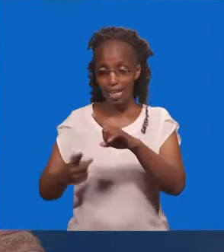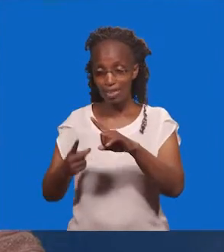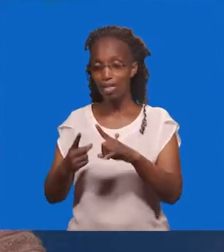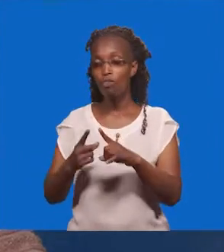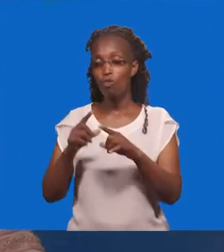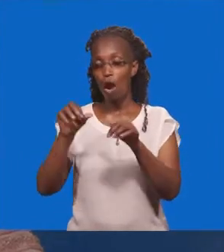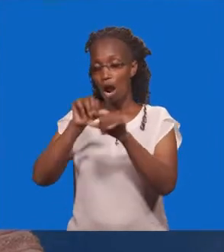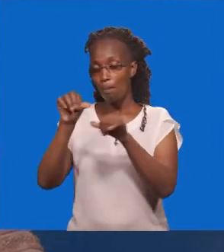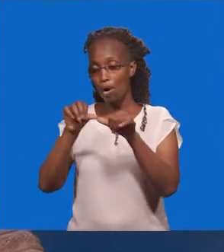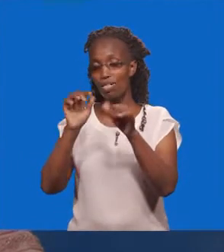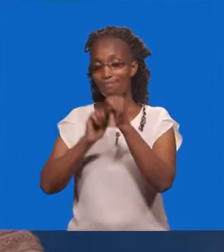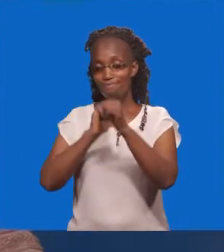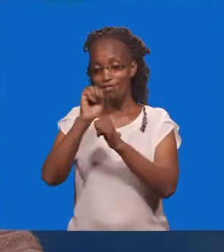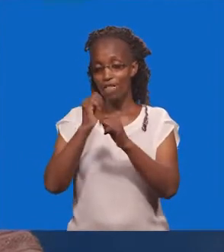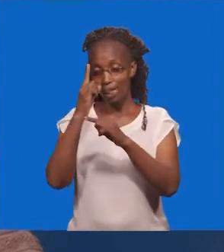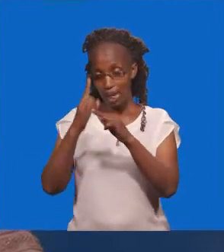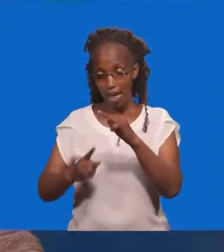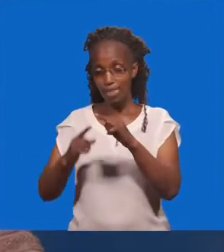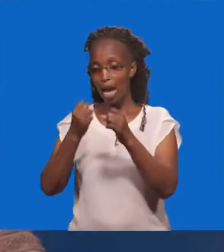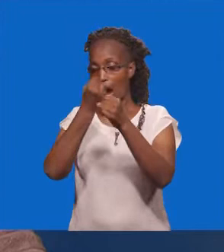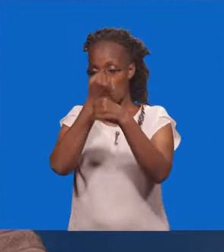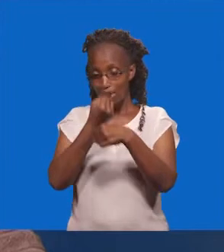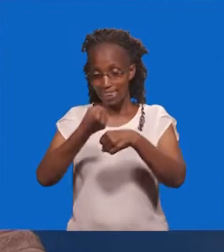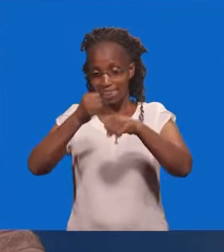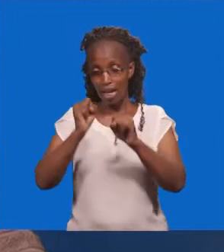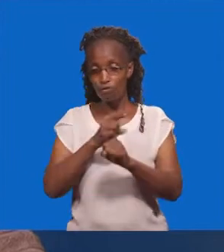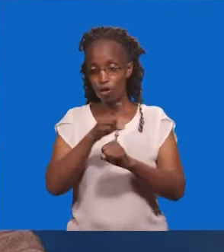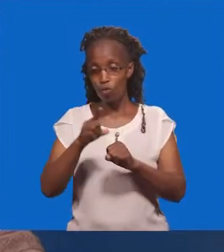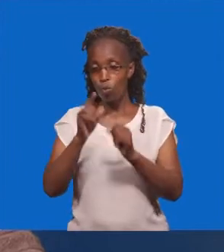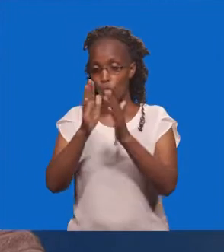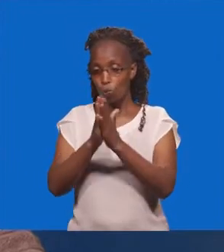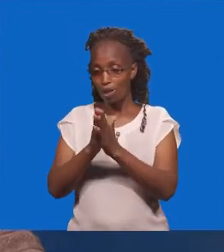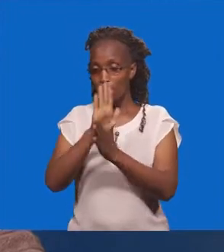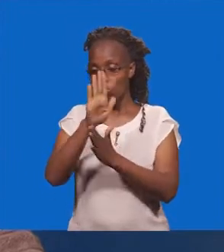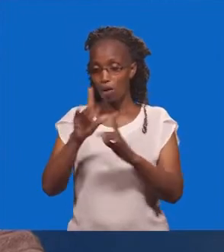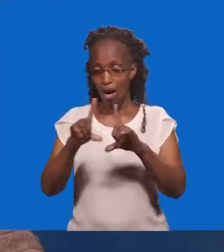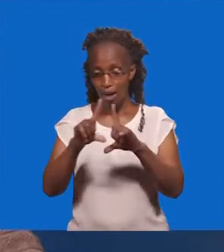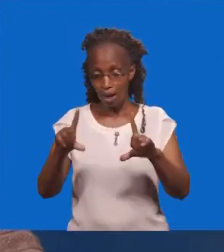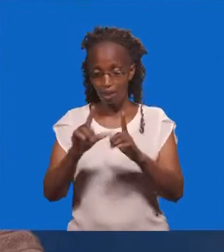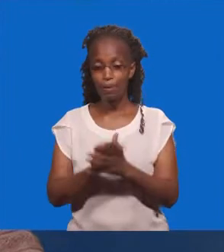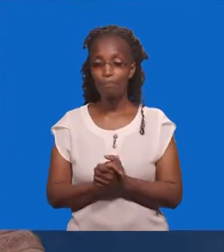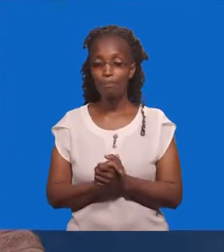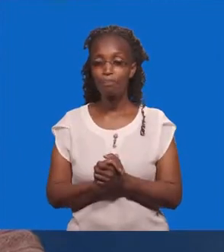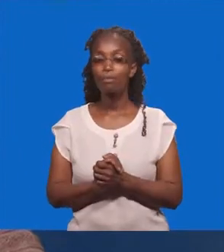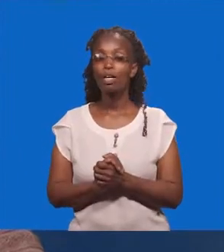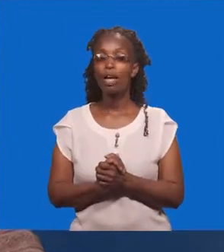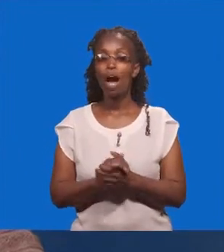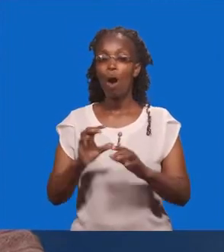chamiaka kumina mitano Nami nitakuokuwa wewe Na mungji huu Na mkono wa mfalme waashuru